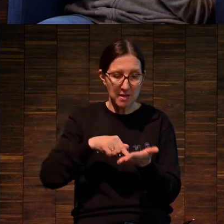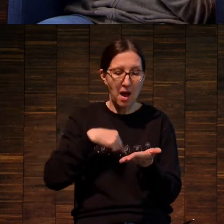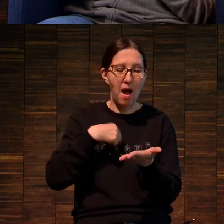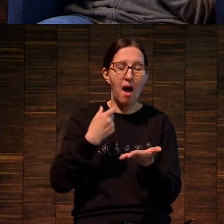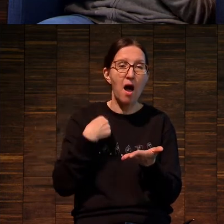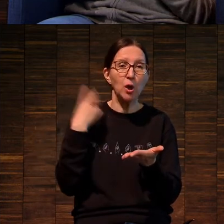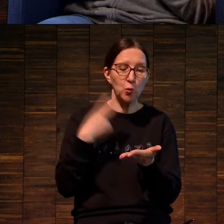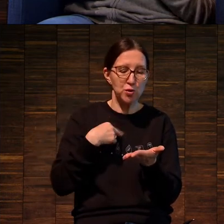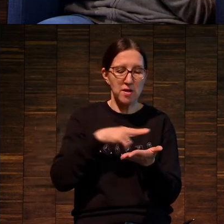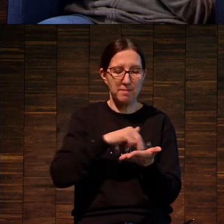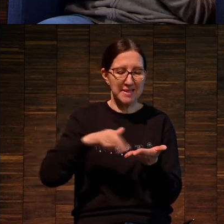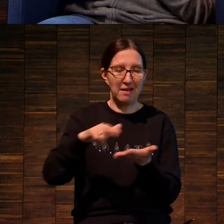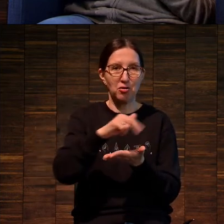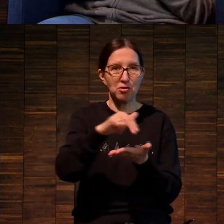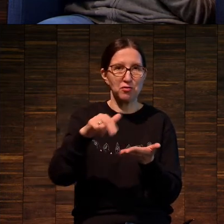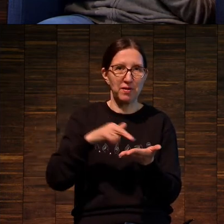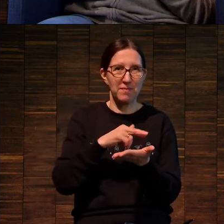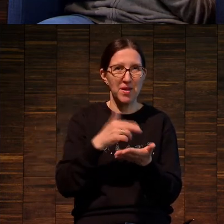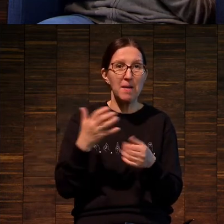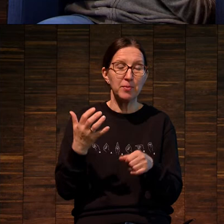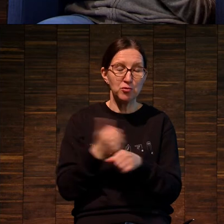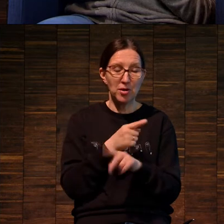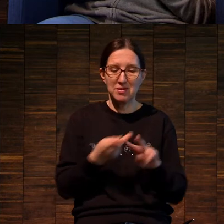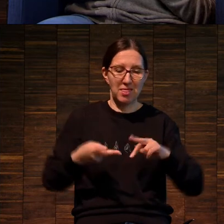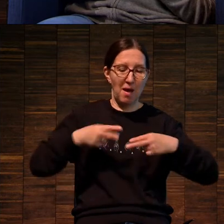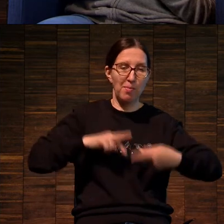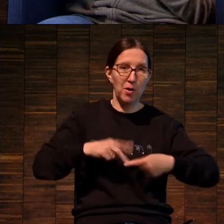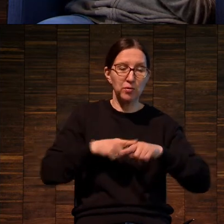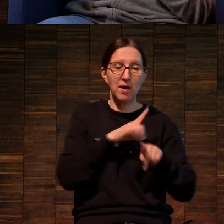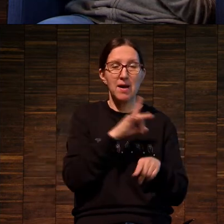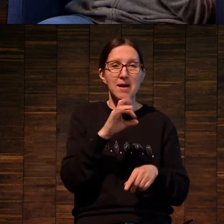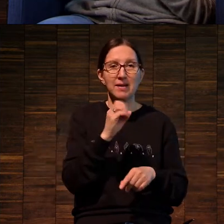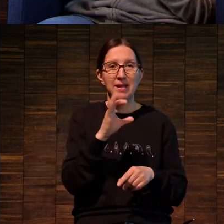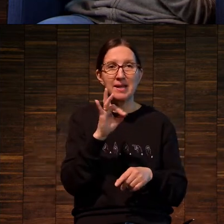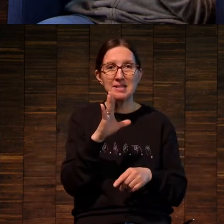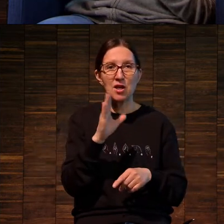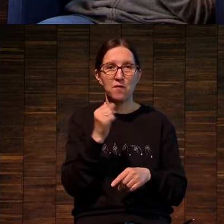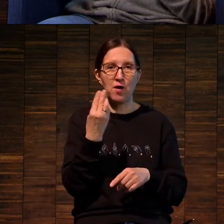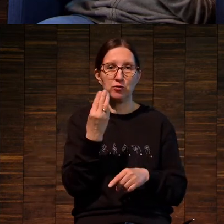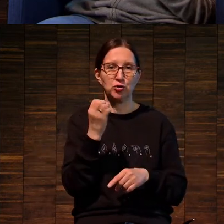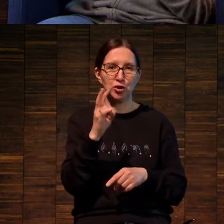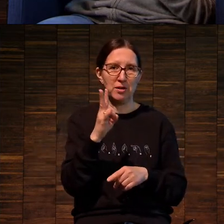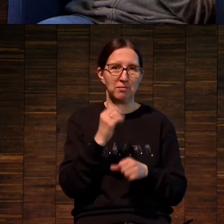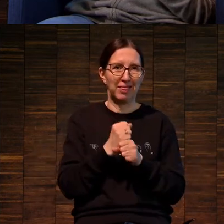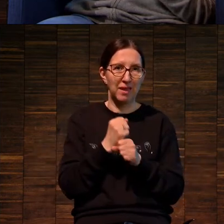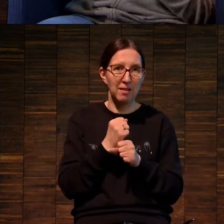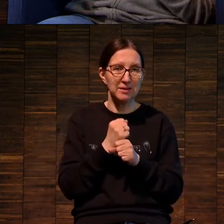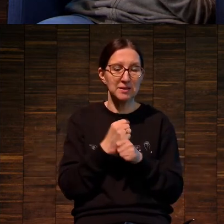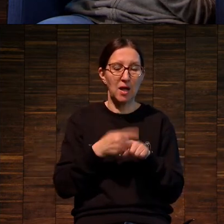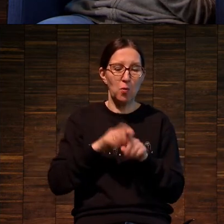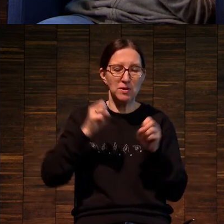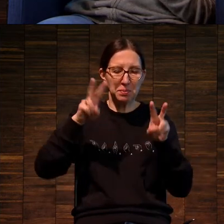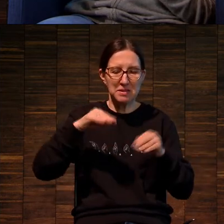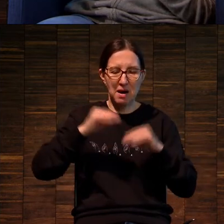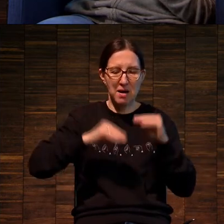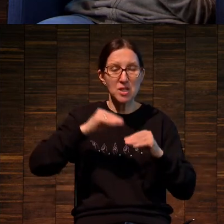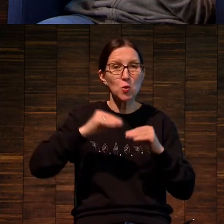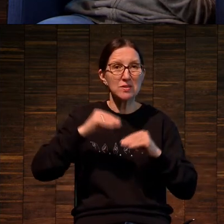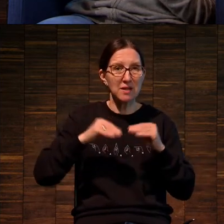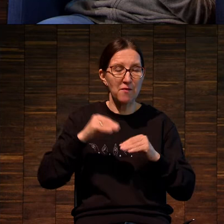В английском, в нашей транскрипции это называется резерваж, это делается карамельный состав, такой